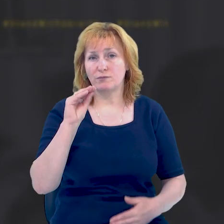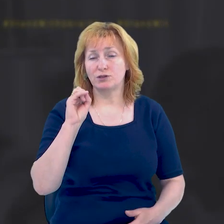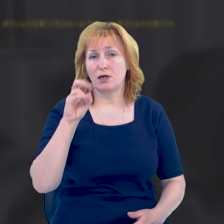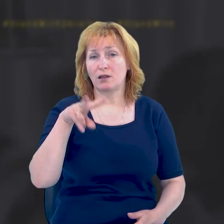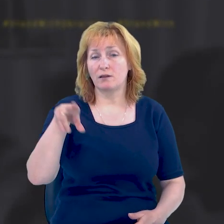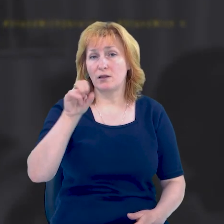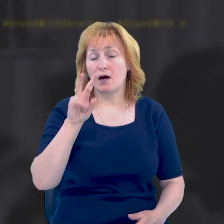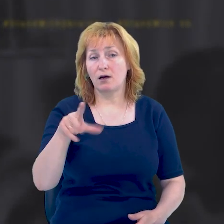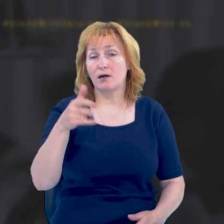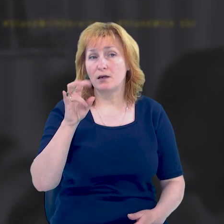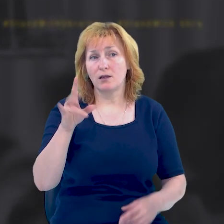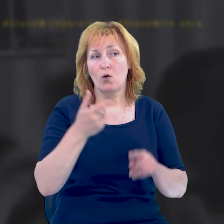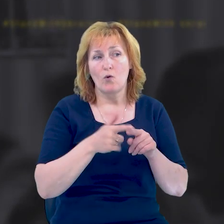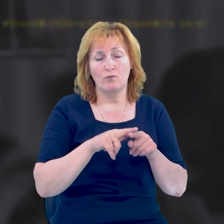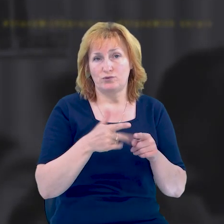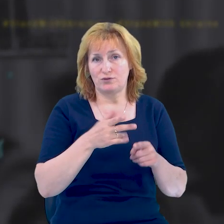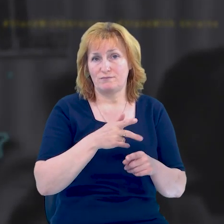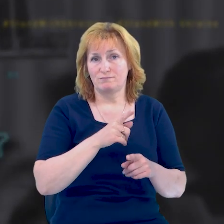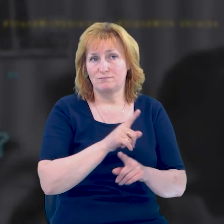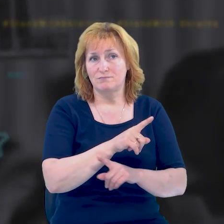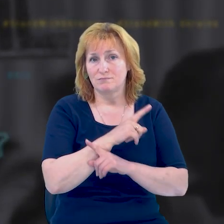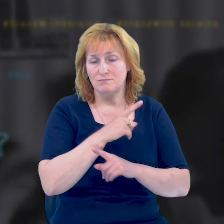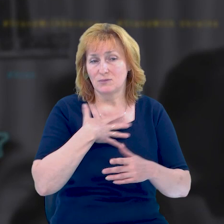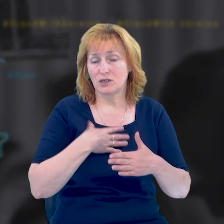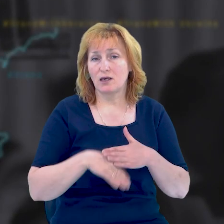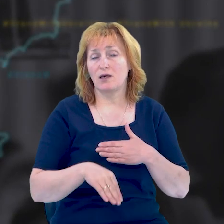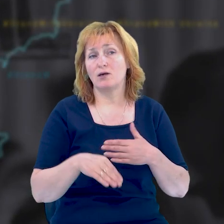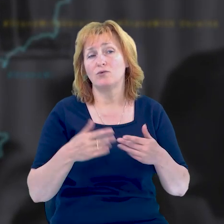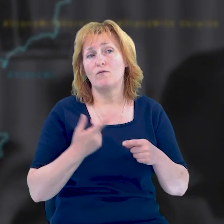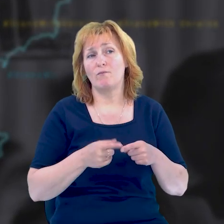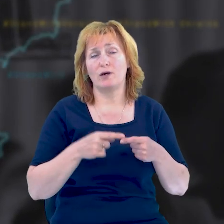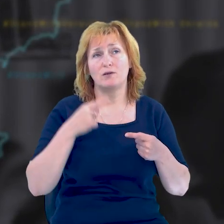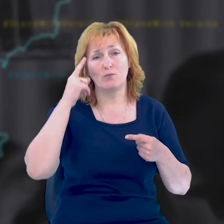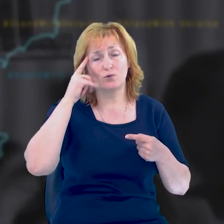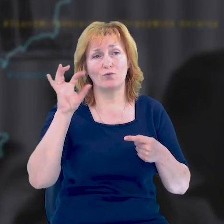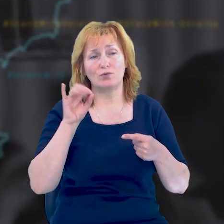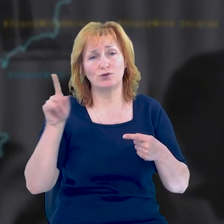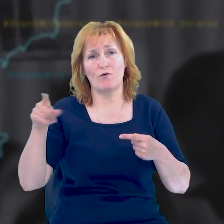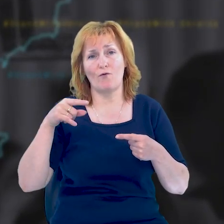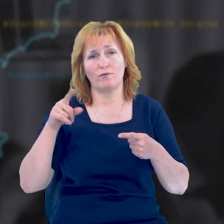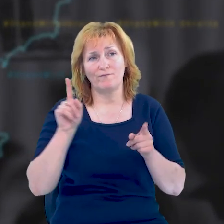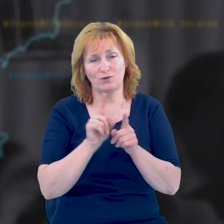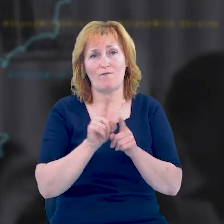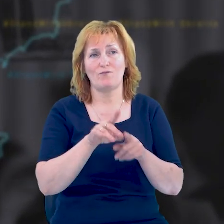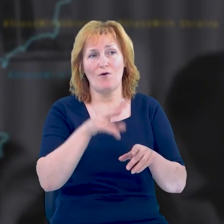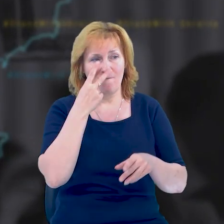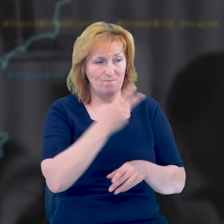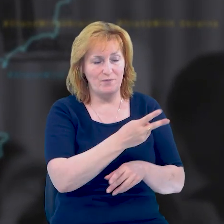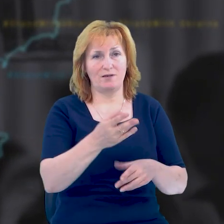Гліб, для якого дзвоник вже не прозвонить в цьому житті, але я думаю, що він все-таки разом з нами.